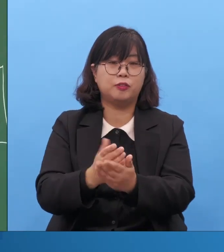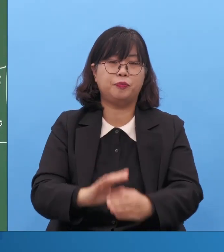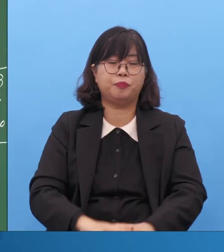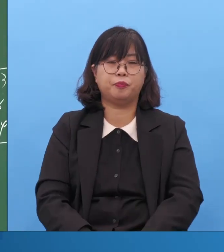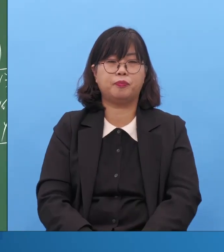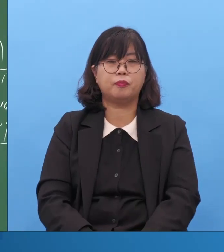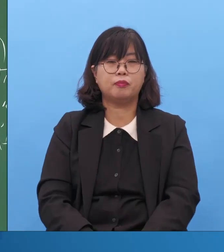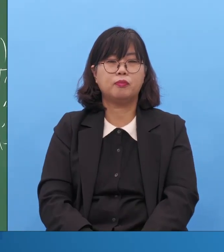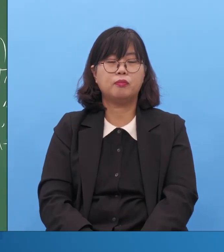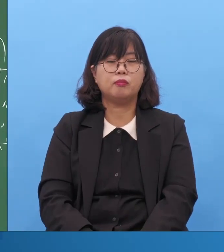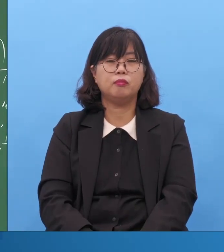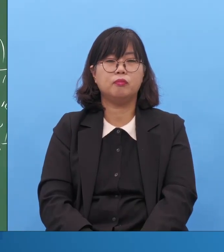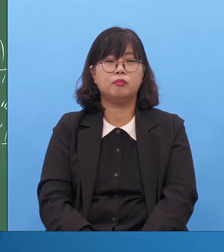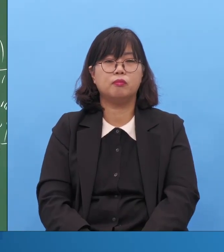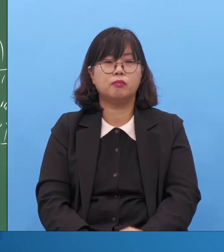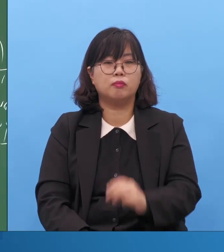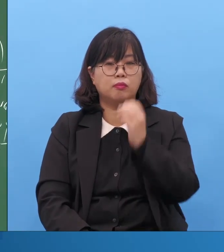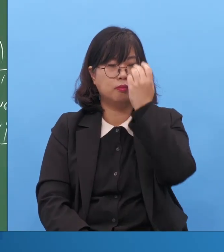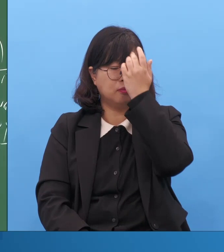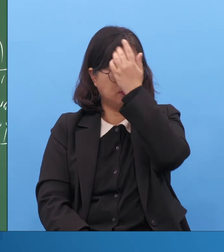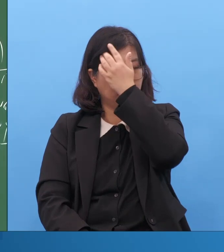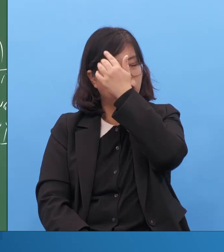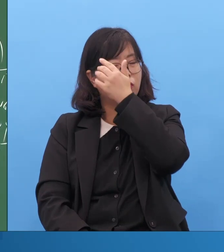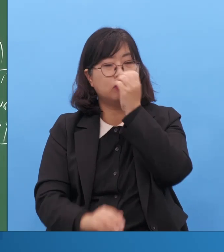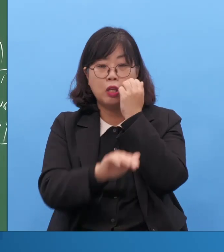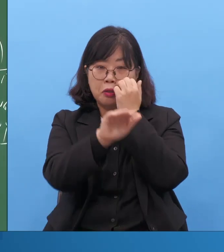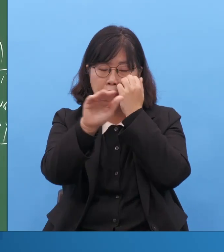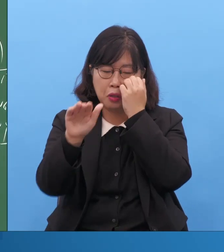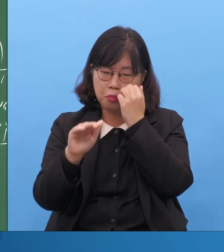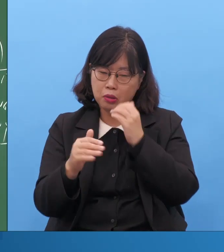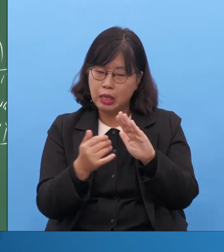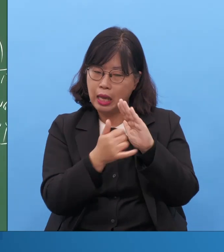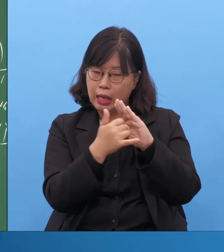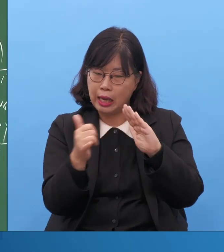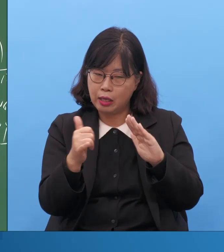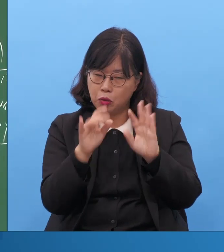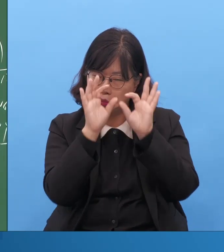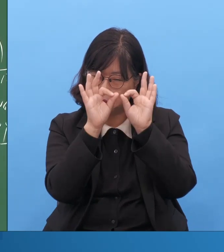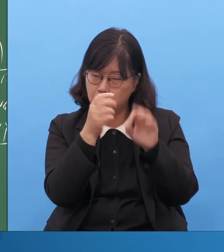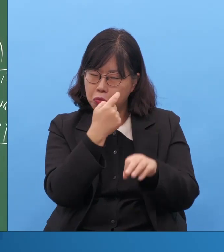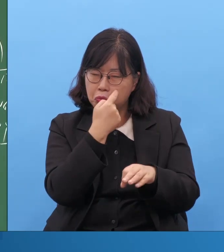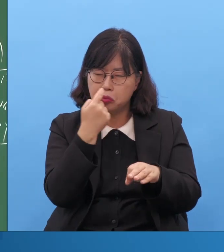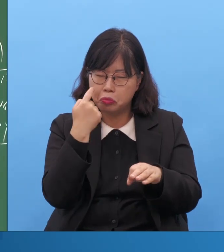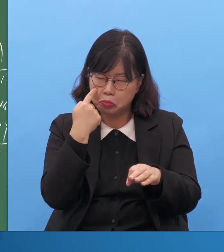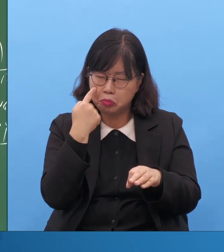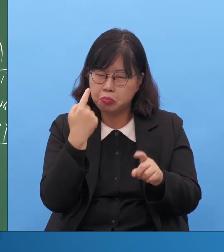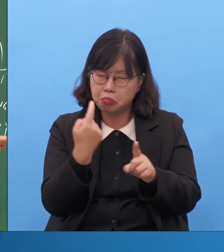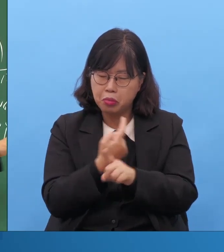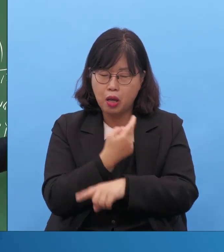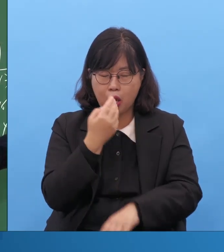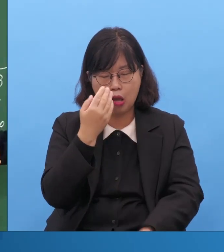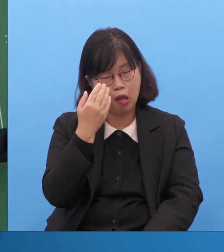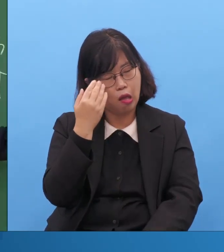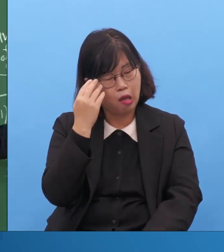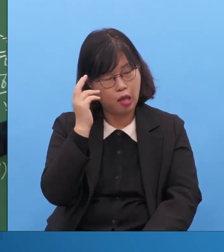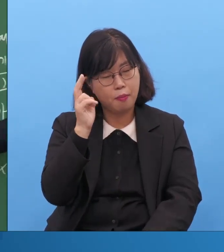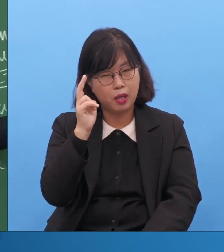그러면 여러분 가족 보는 눈이 달라질 건데요. 또 대부분 사람들은 영적 치유하는데 또 거짓말합니다.